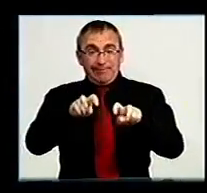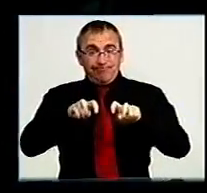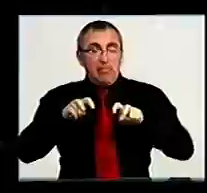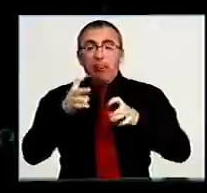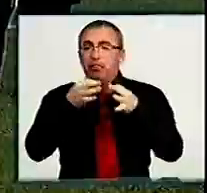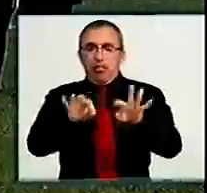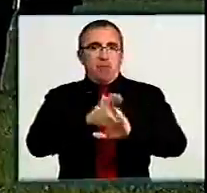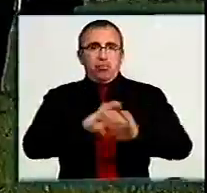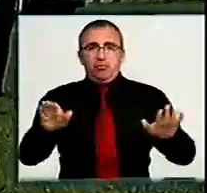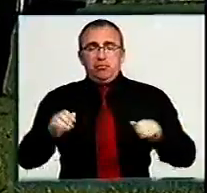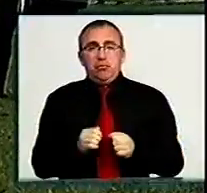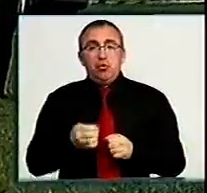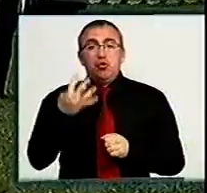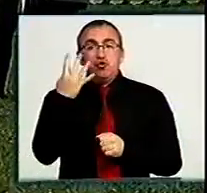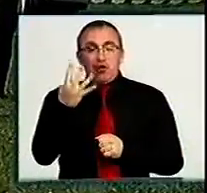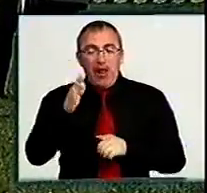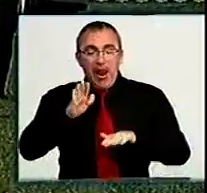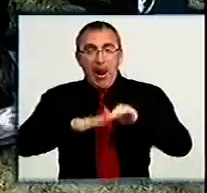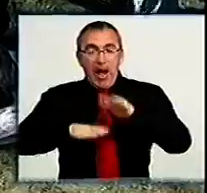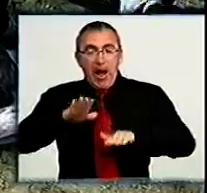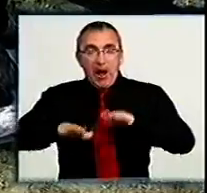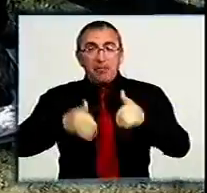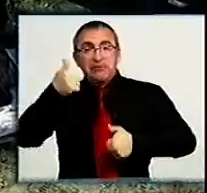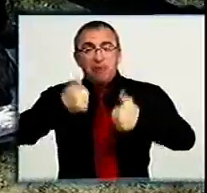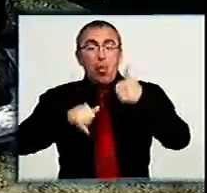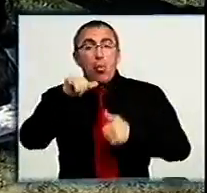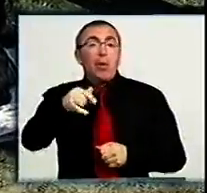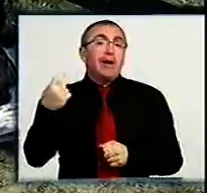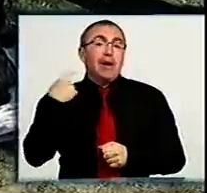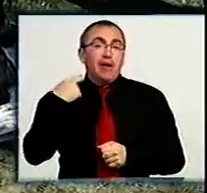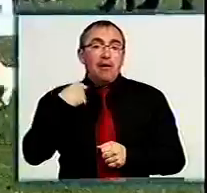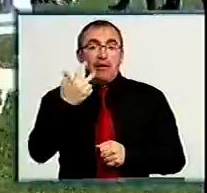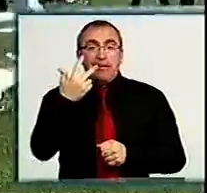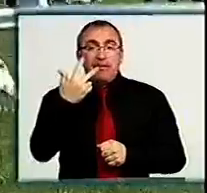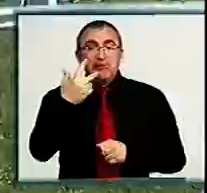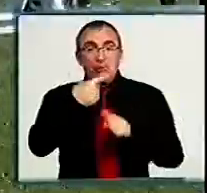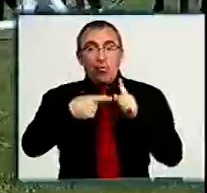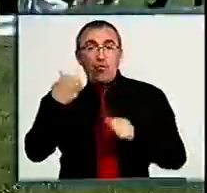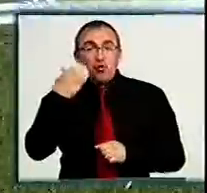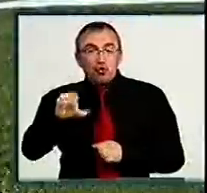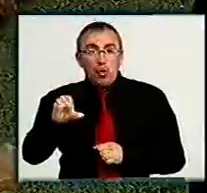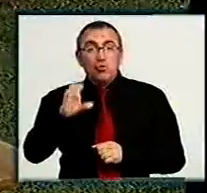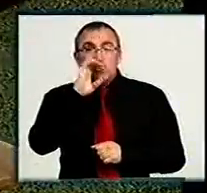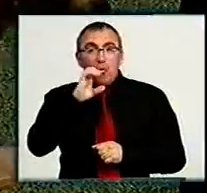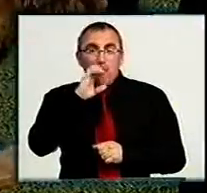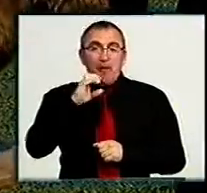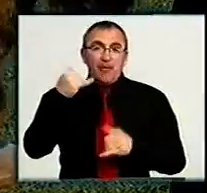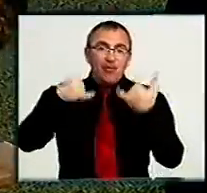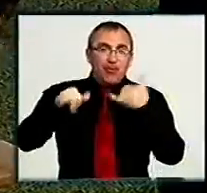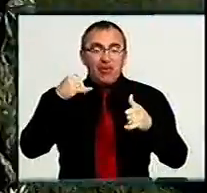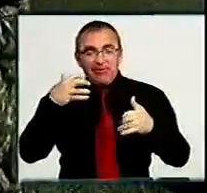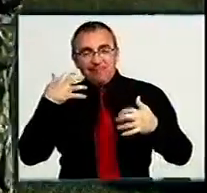пускають. Чотирилапі змагалися у Кіровограді. Три з половиною сотні собак дивували зачісками,